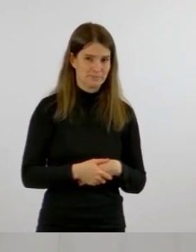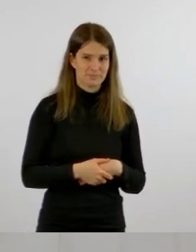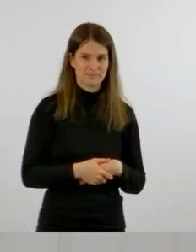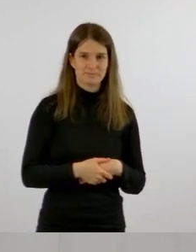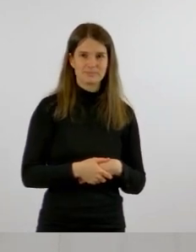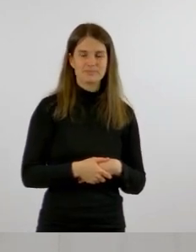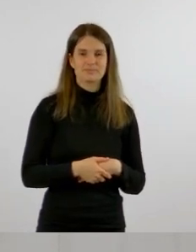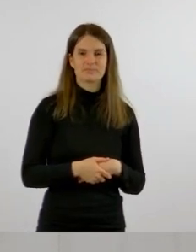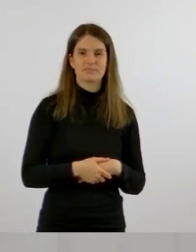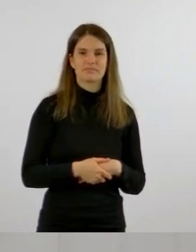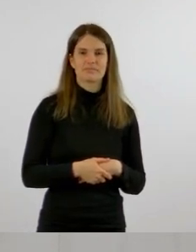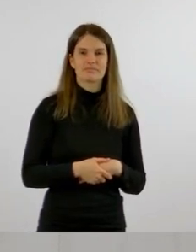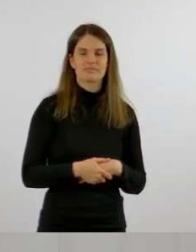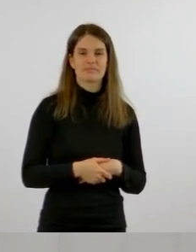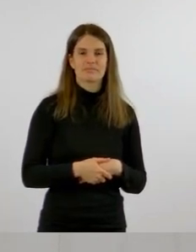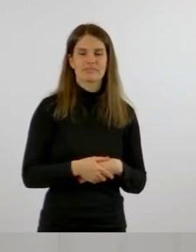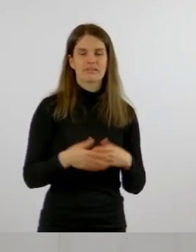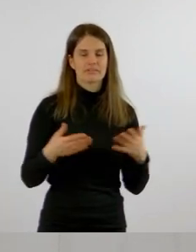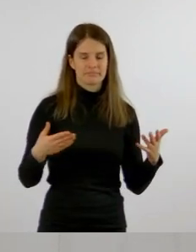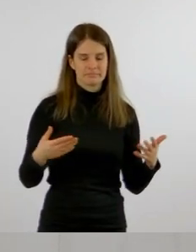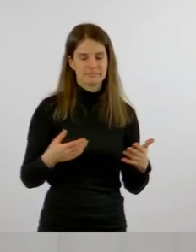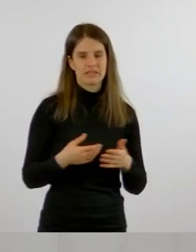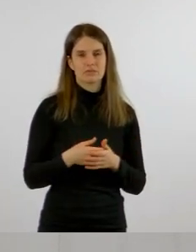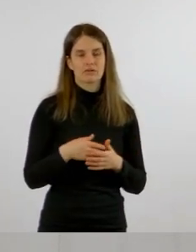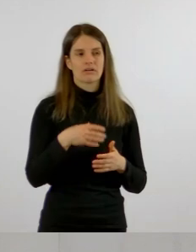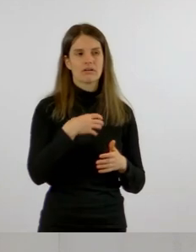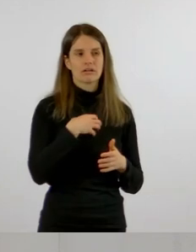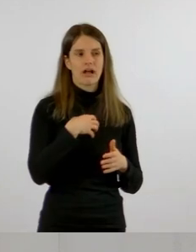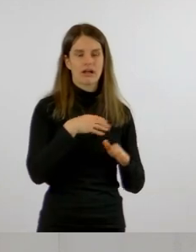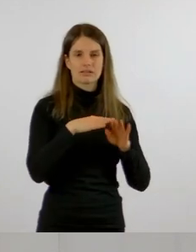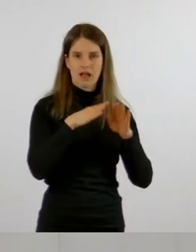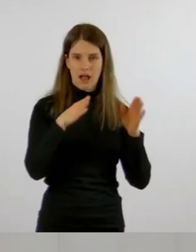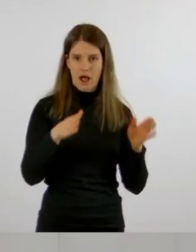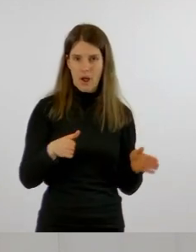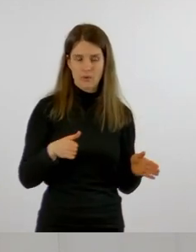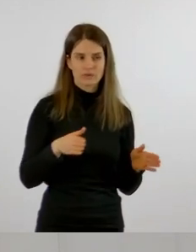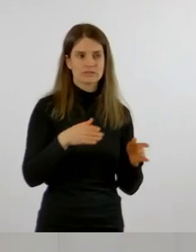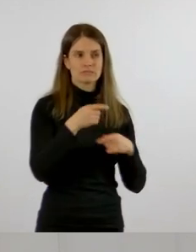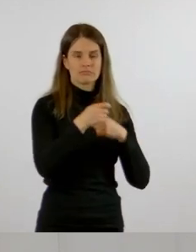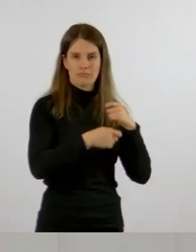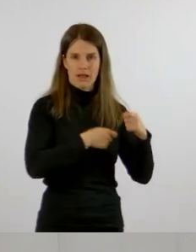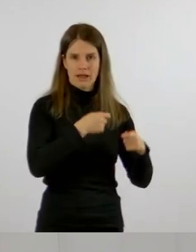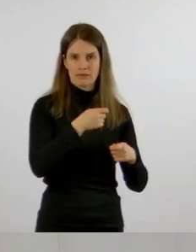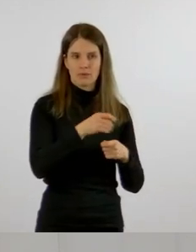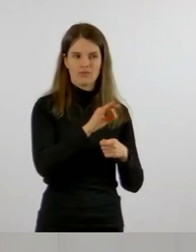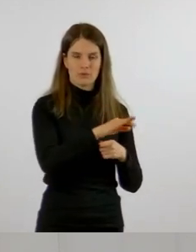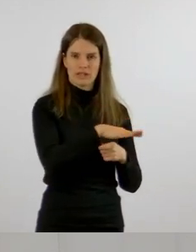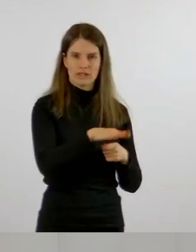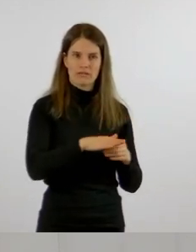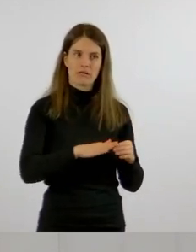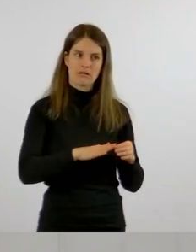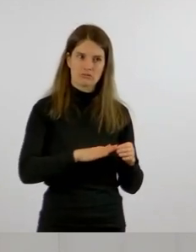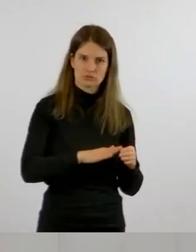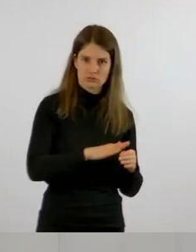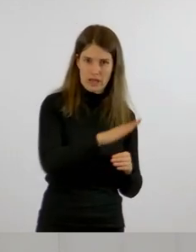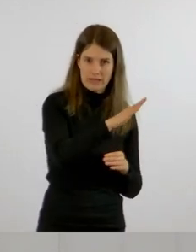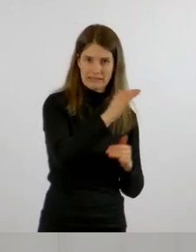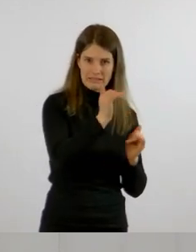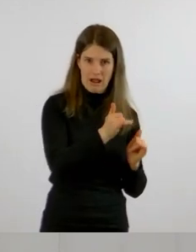Ja, also die stationäre Krankenhausbehandlungsberatung bei Kindern ist gestiegen, aber noch verhältnismäßig gering.